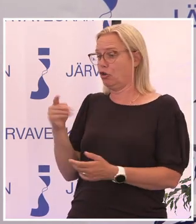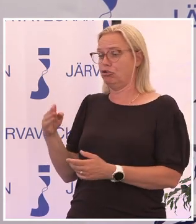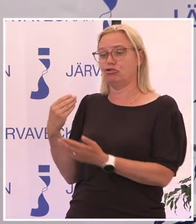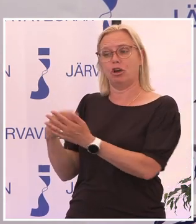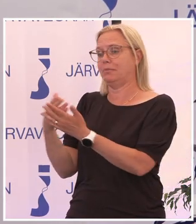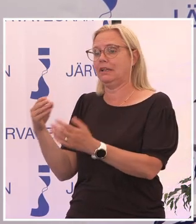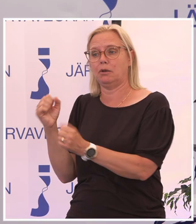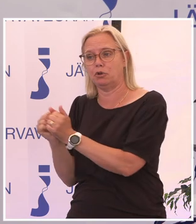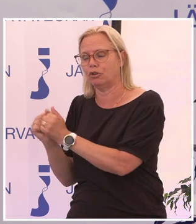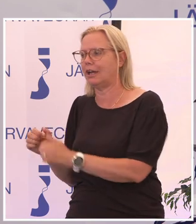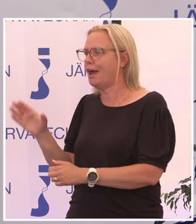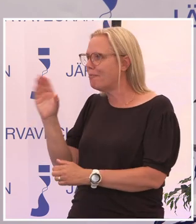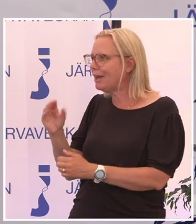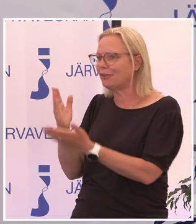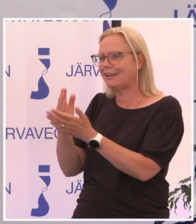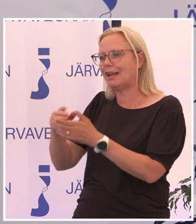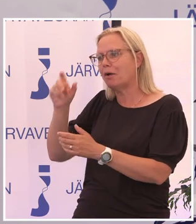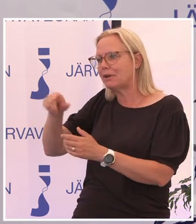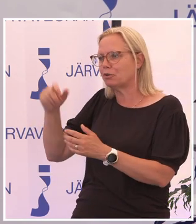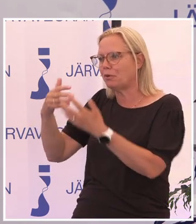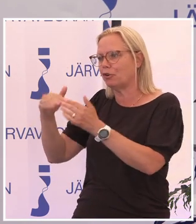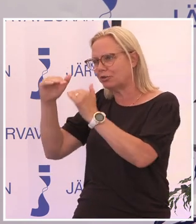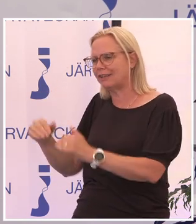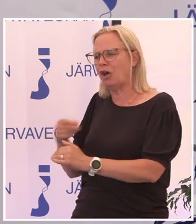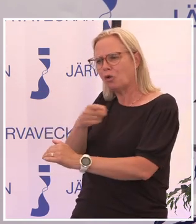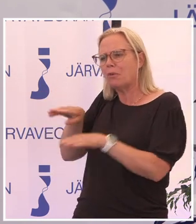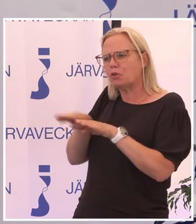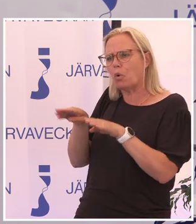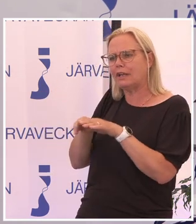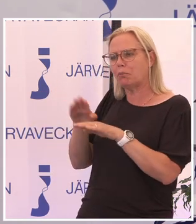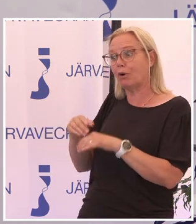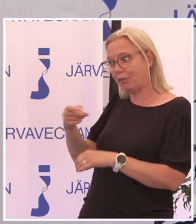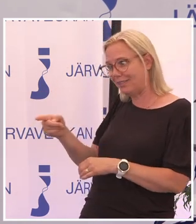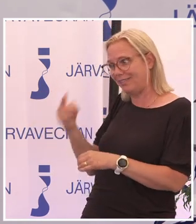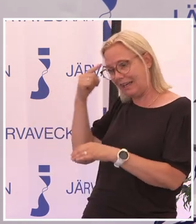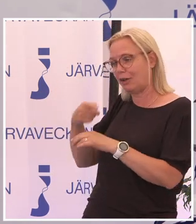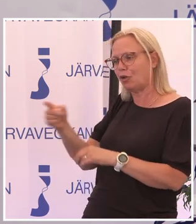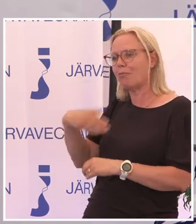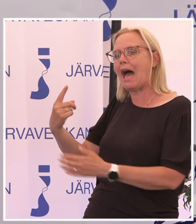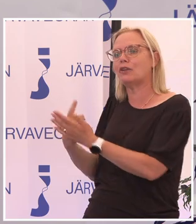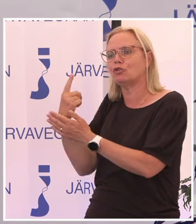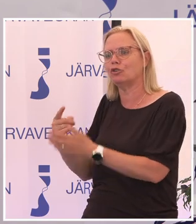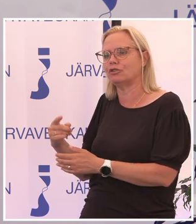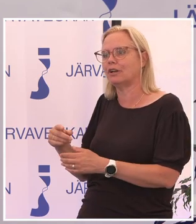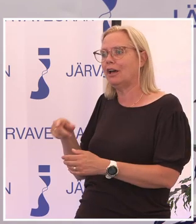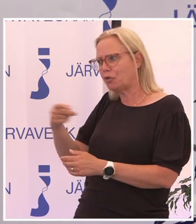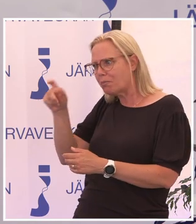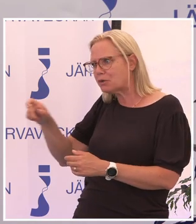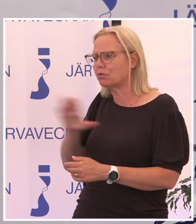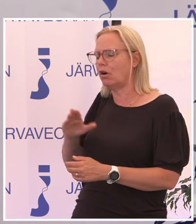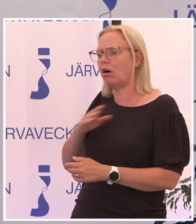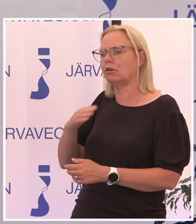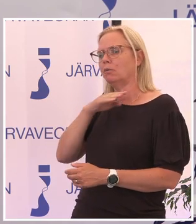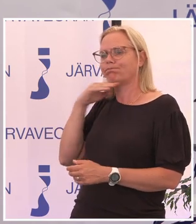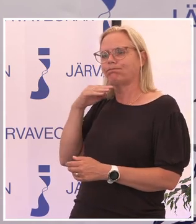Men när det gäller personer med funktionsnedsättning är man ju jättedålig på att tänka att de är en resurs med jättemycket kunskap, erfarenhet, för att